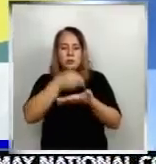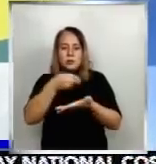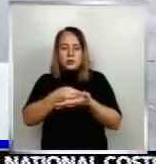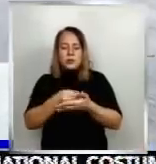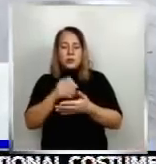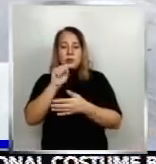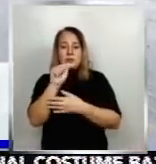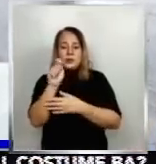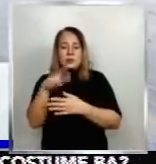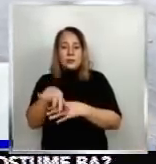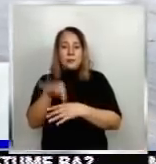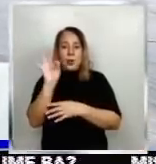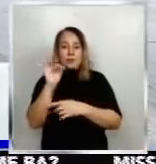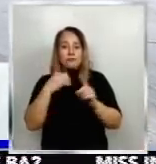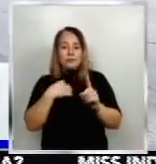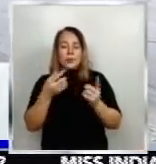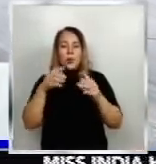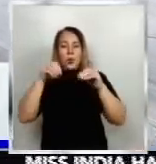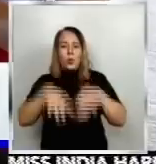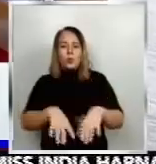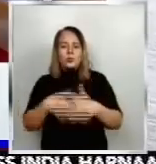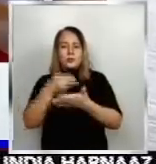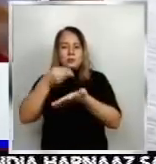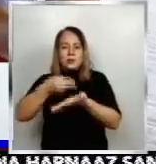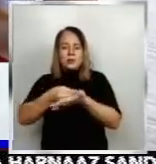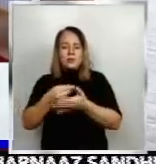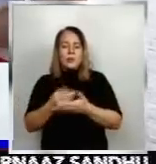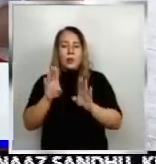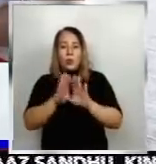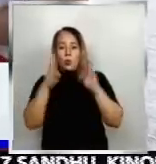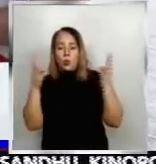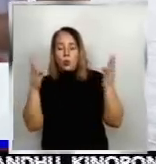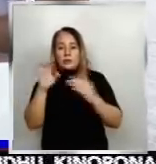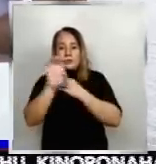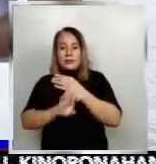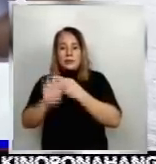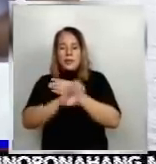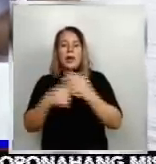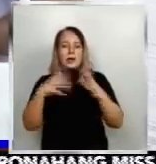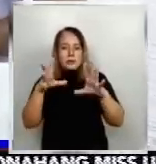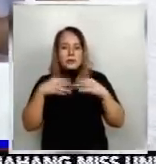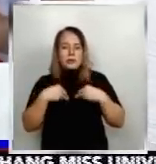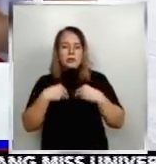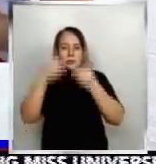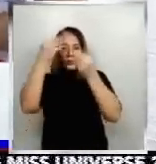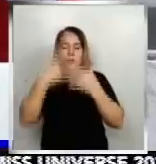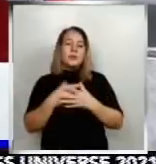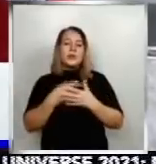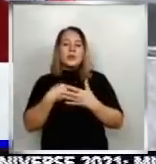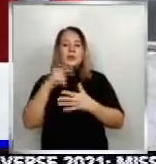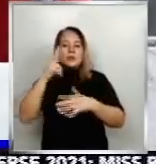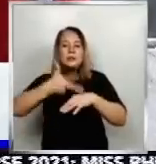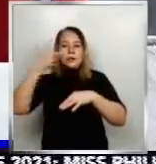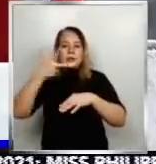discover ni Eugenio na nawawala na siya ng pera. Nang buksan ang kanyang email account, nakatanggap siya ng notification na tatlong beses daw siyang nag